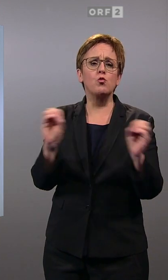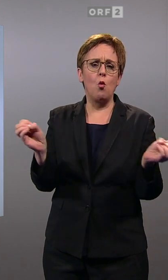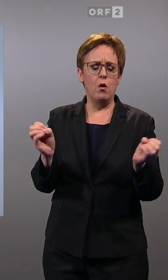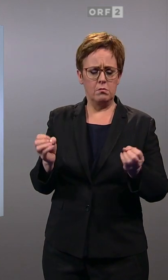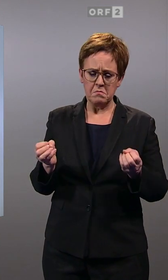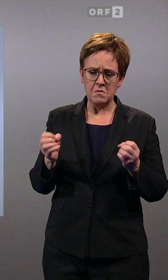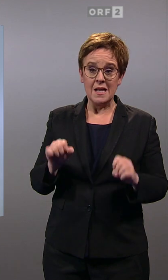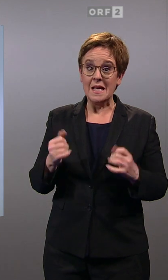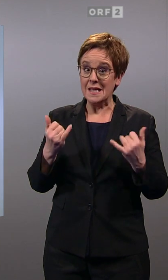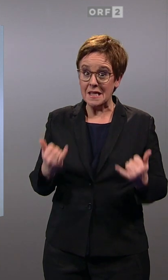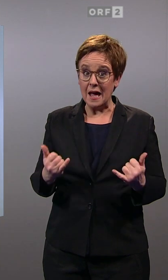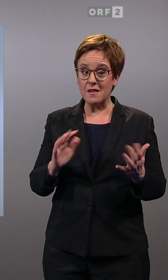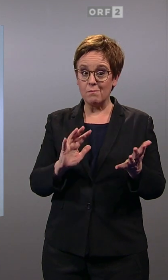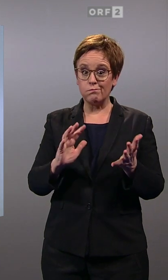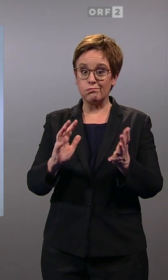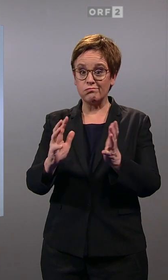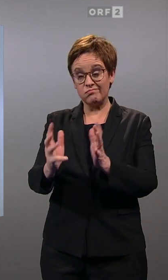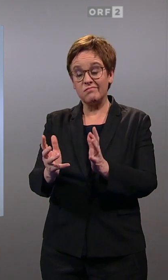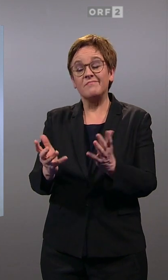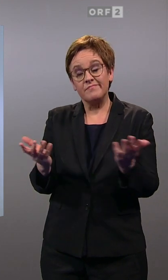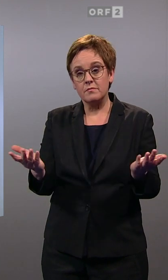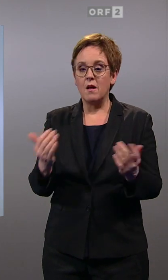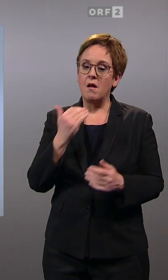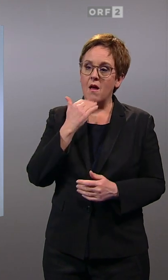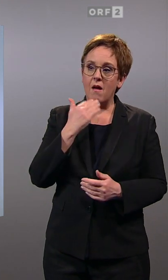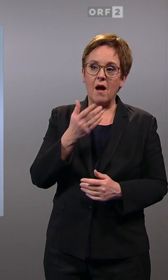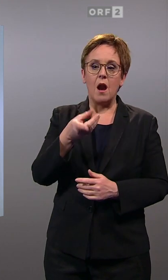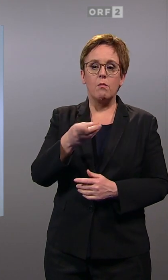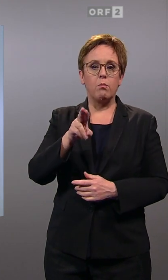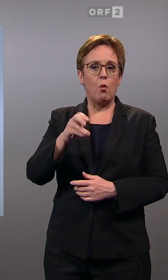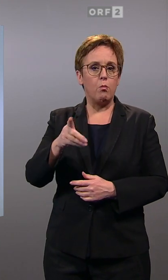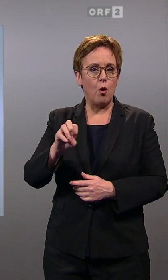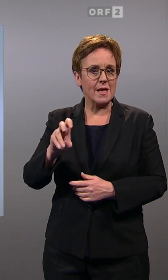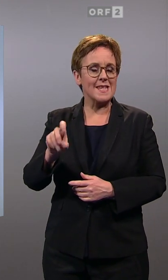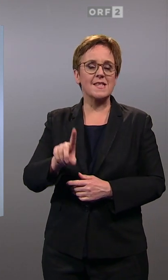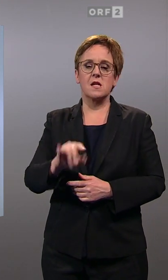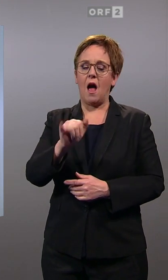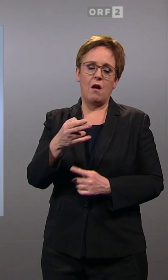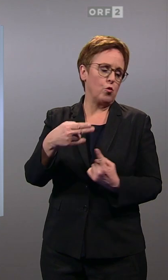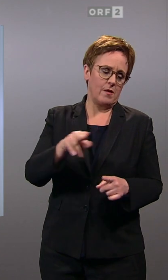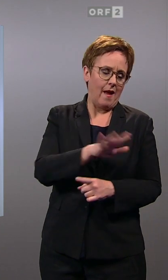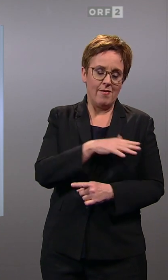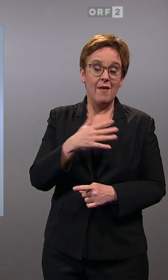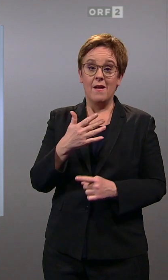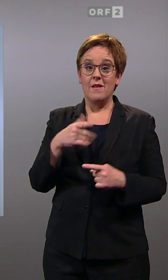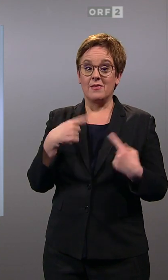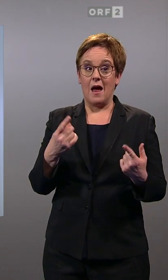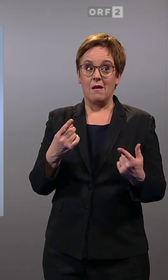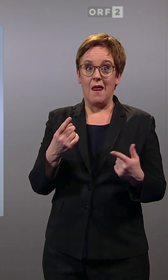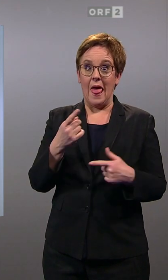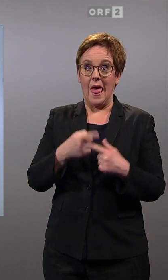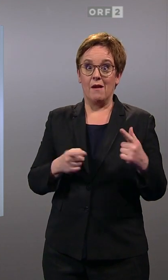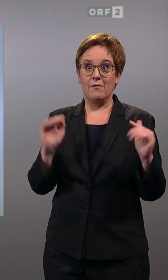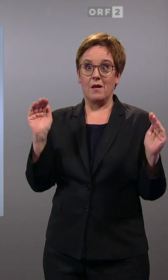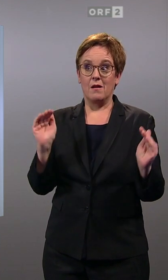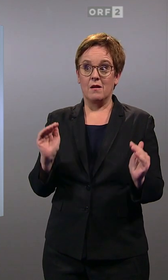Das ist jetzt soweit. Und wir haben gesehen, dass egal ob jetzt Proports oder nicht Proports, dass es dann recht